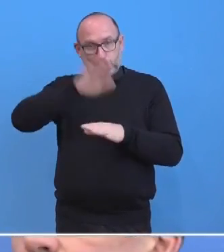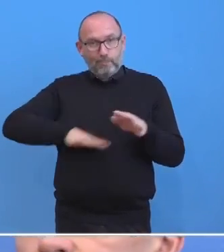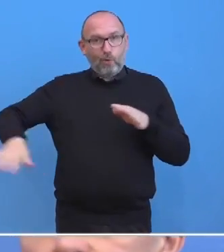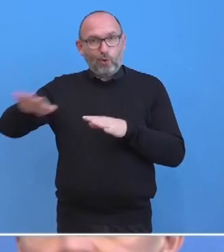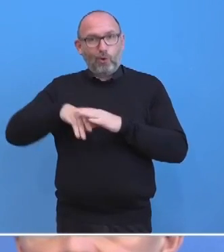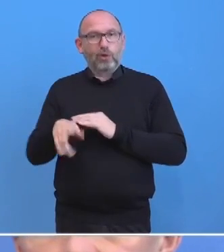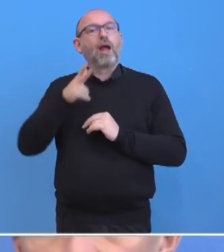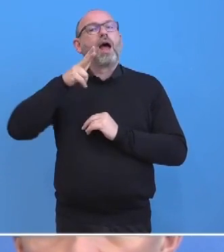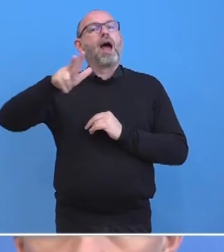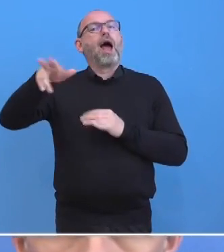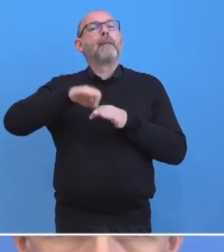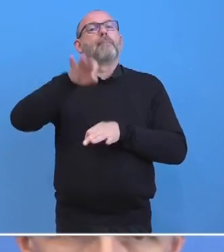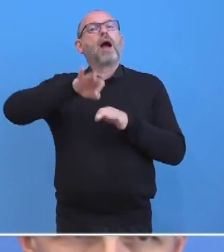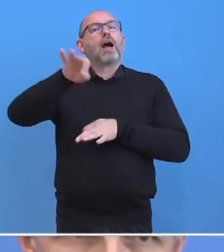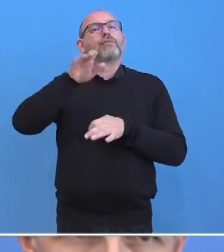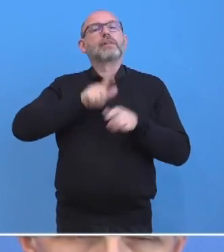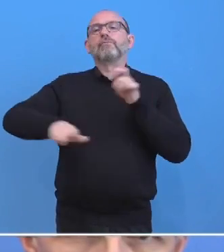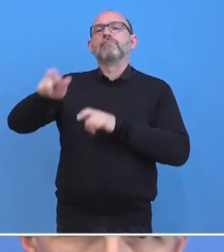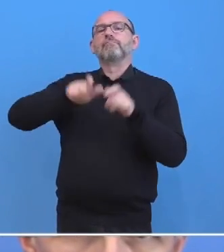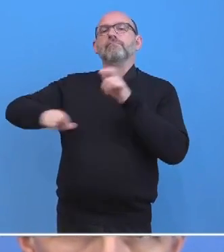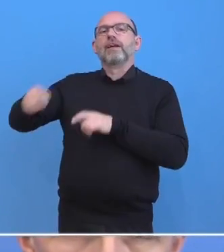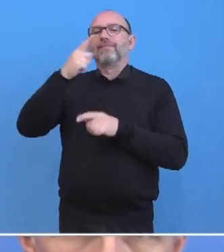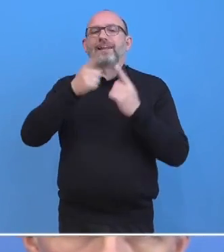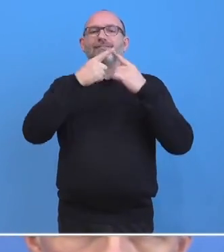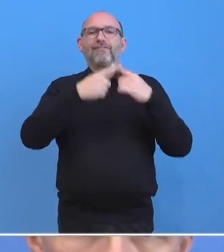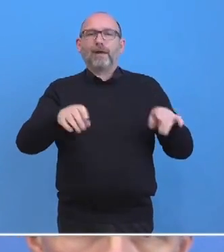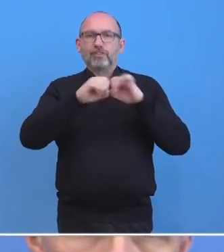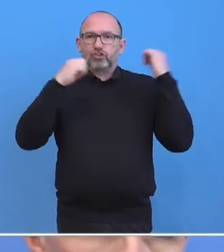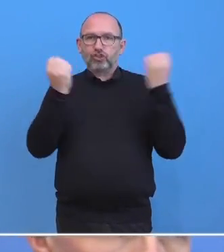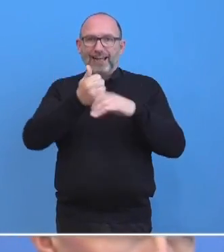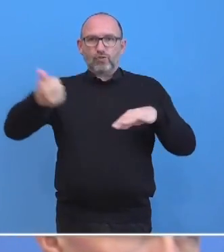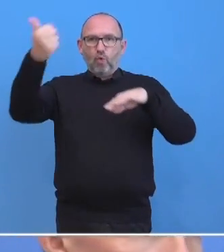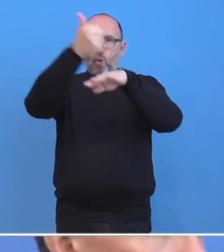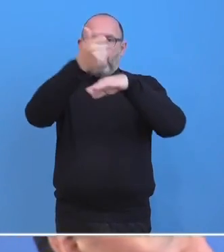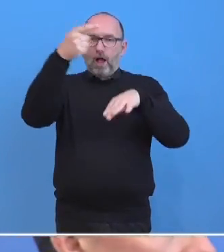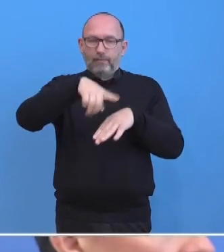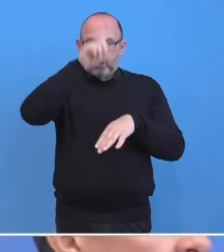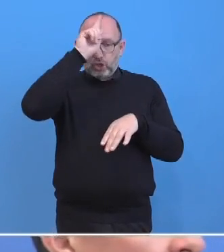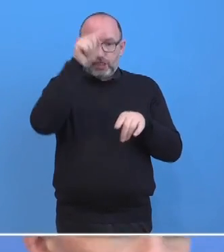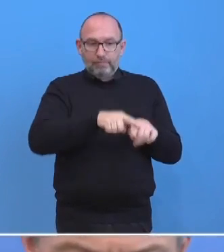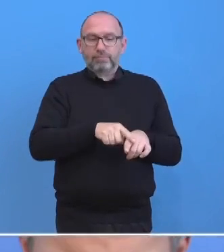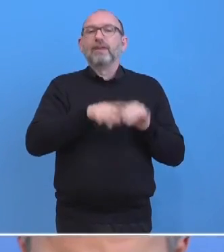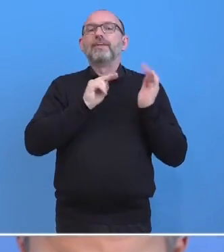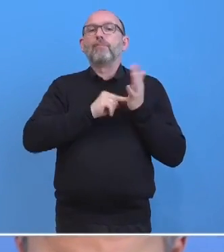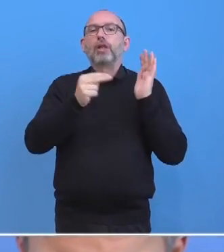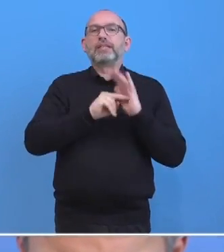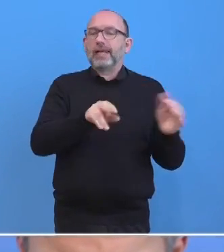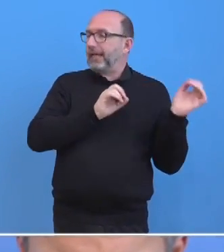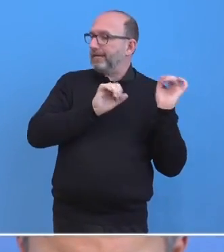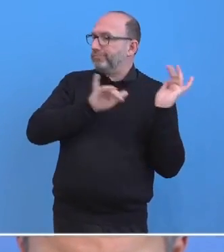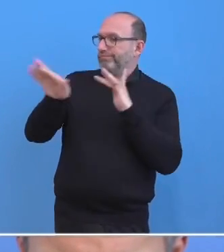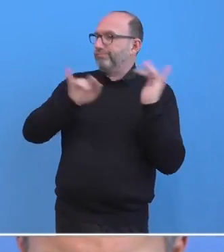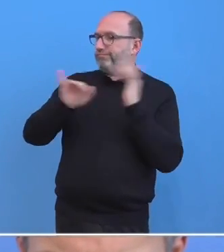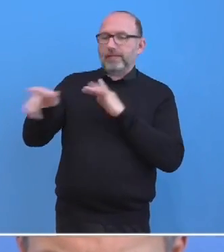sagte, man würde entgegenwirken wollen, wenn ein fremdes Staatsoberhaupt vom deutschen Boden aus Politik betreiben würde. Hat der